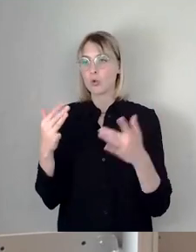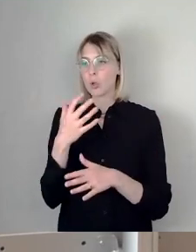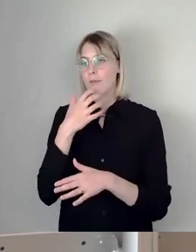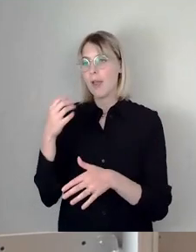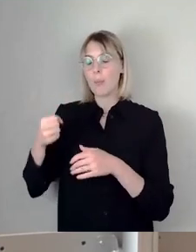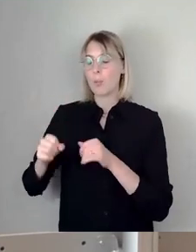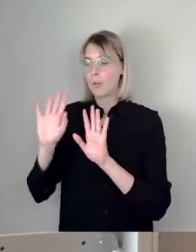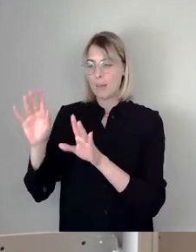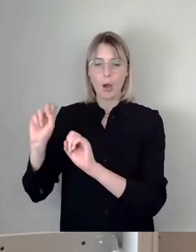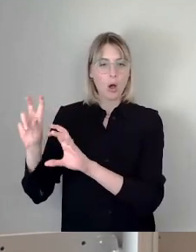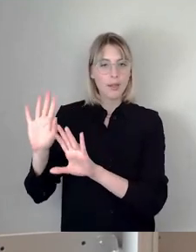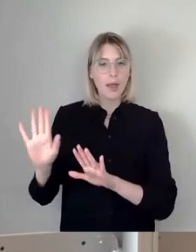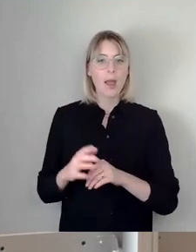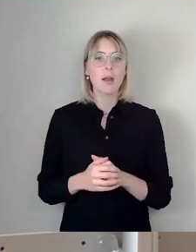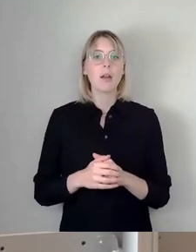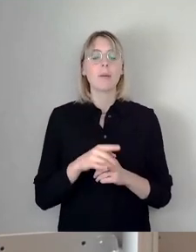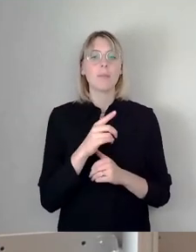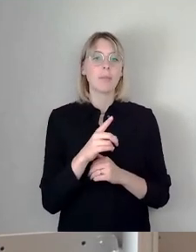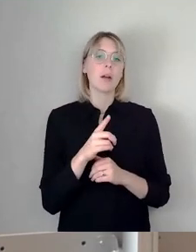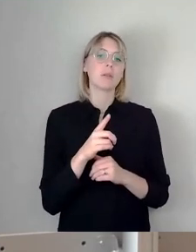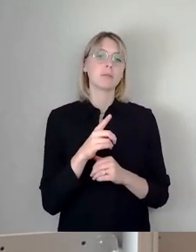mineralische Recyclingbaustoffe zu verwenden sind.